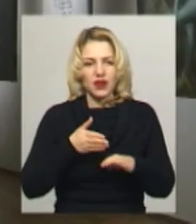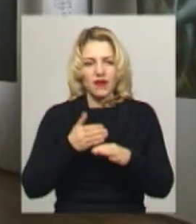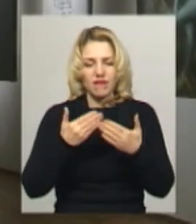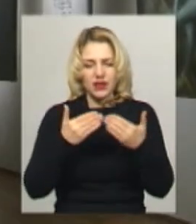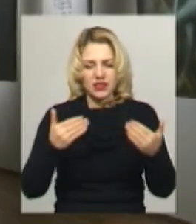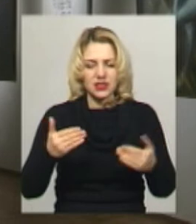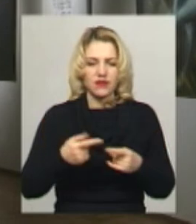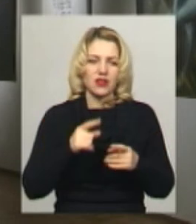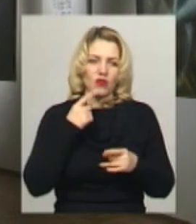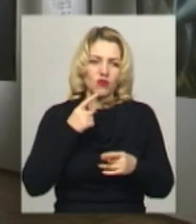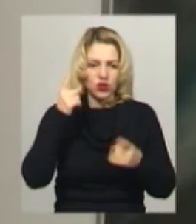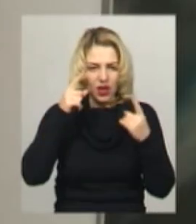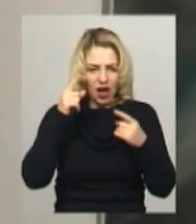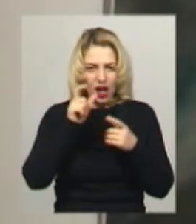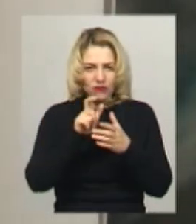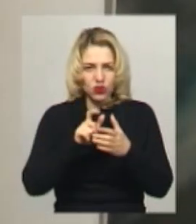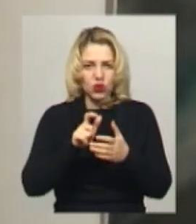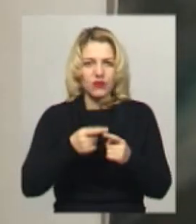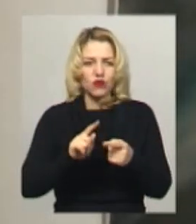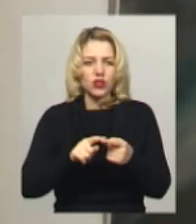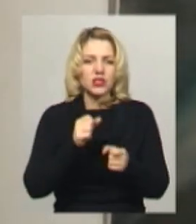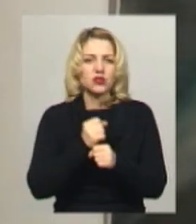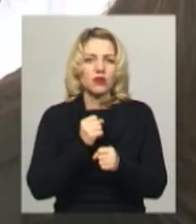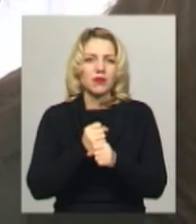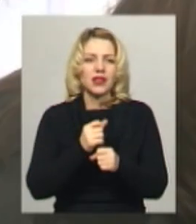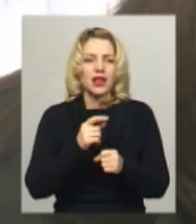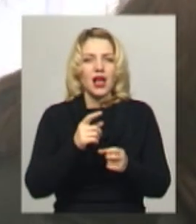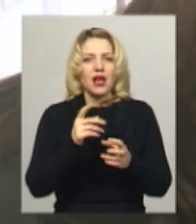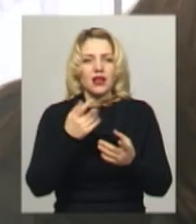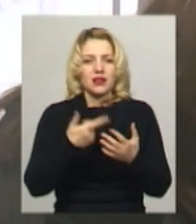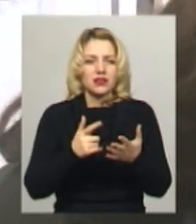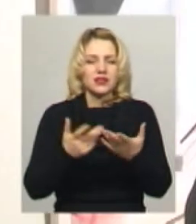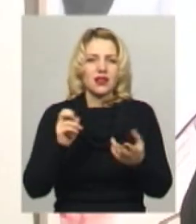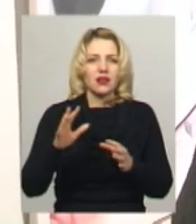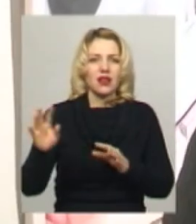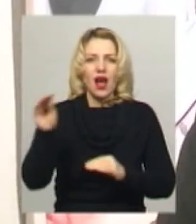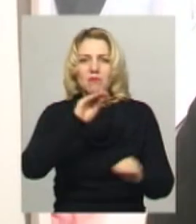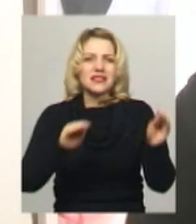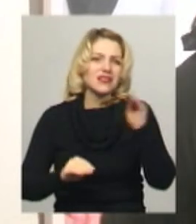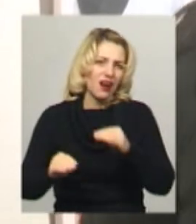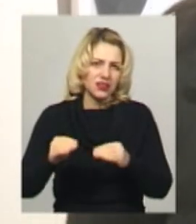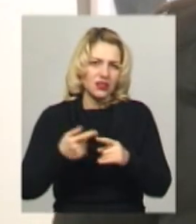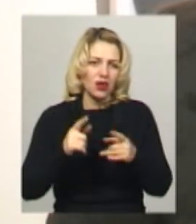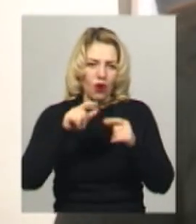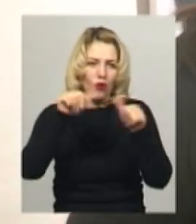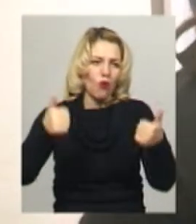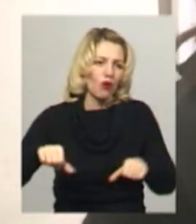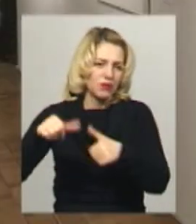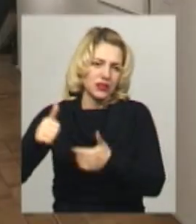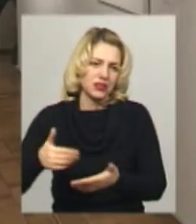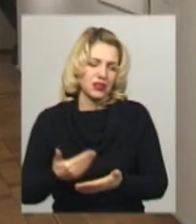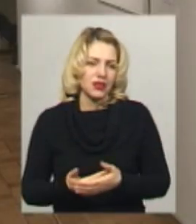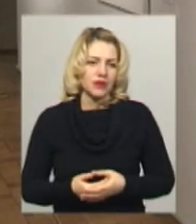автори полотна робили в своїх роботах акценти на абстрактні образи. «Є цікаві роботи, кожен, я думаю, на свій смак знайде якогось